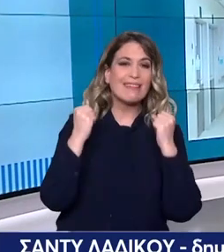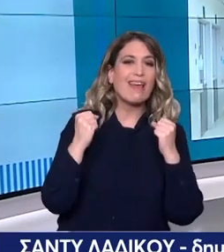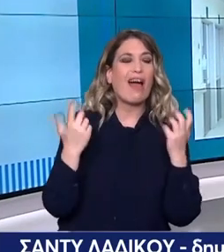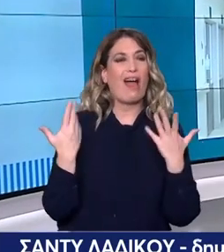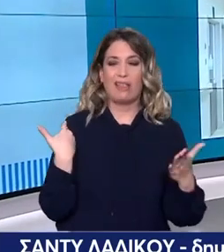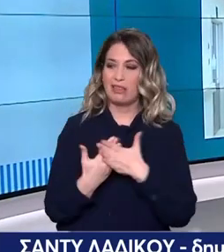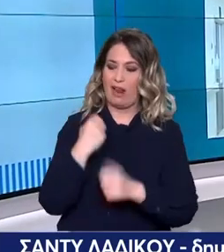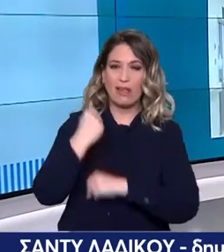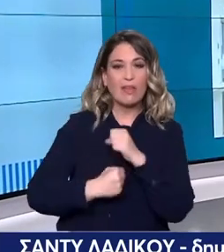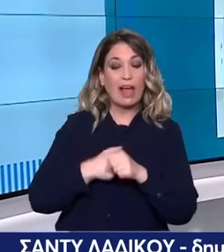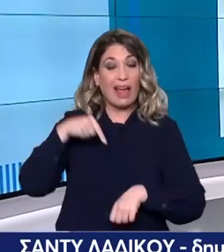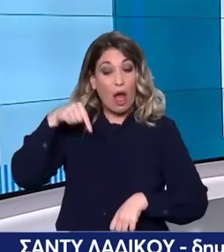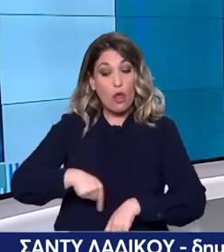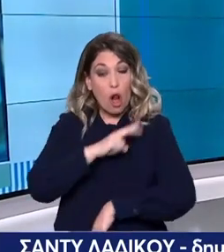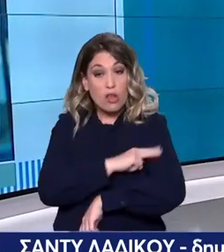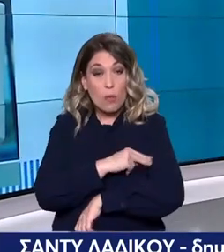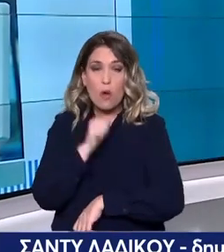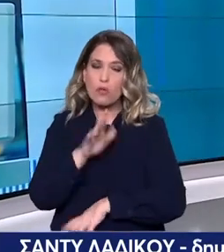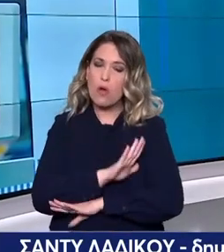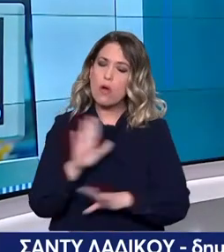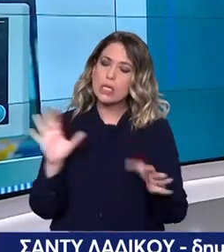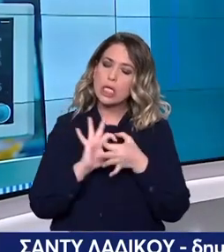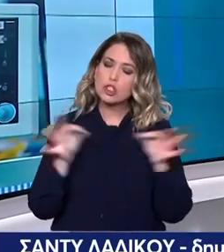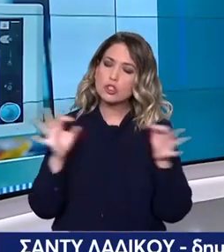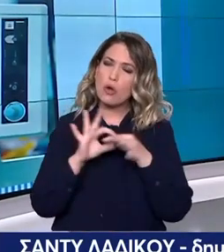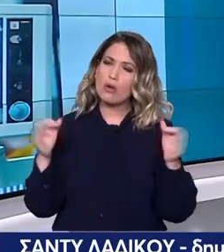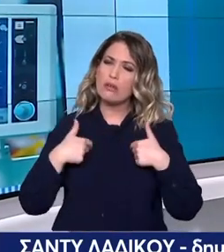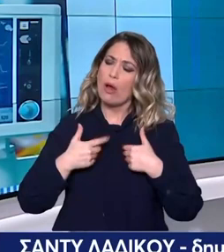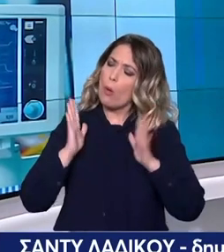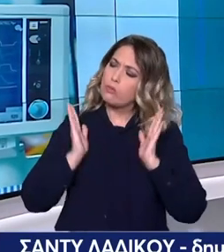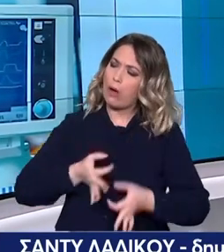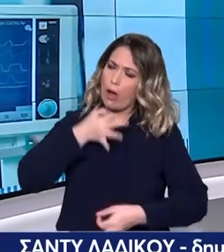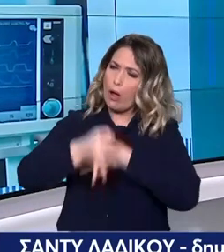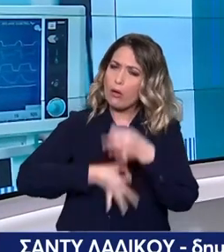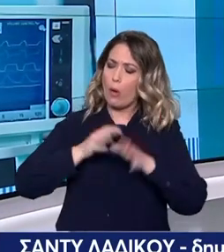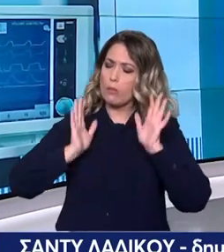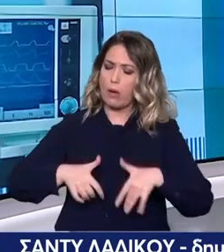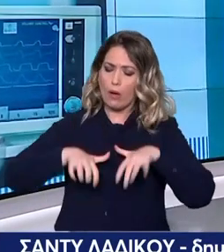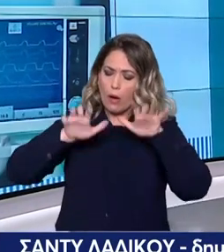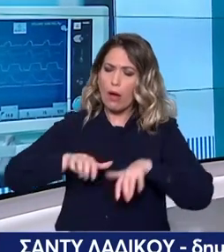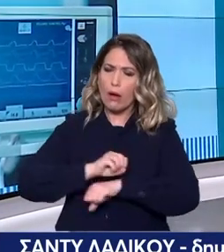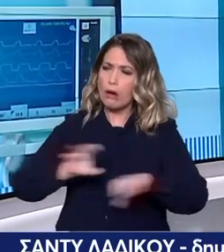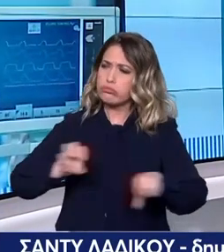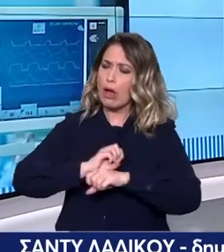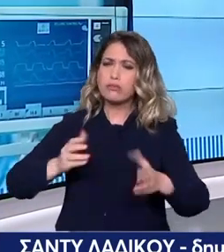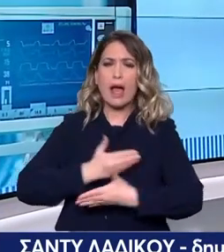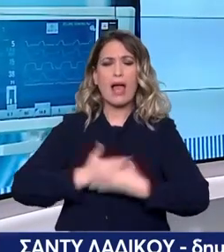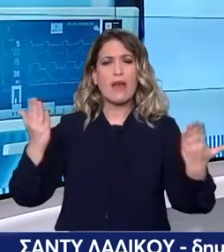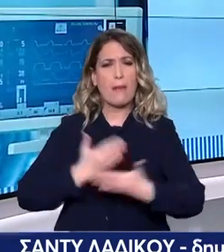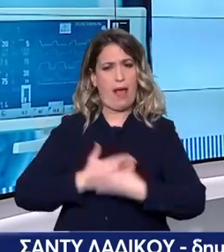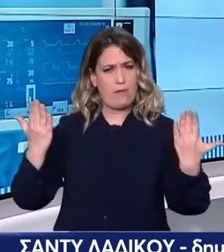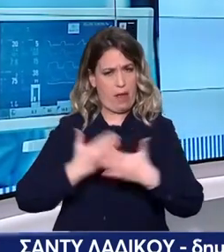τελευταία χρόνια στο νοσοκομείο της ΚΟ. Θα πούμε στο τέλος για τις ελίψεις οι οποίες παραμένουν. Έχουμε μια καταγγελία που σήμερα είδε το φως της